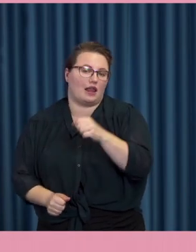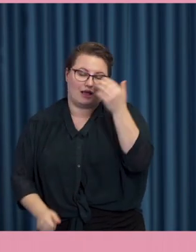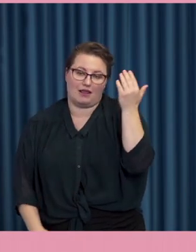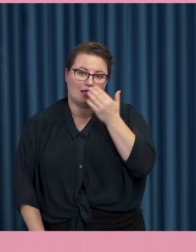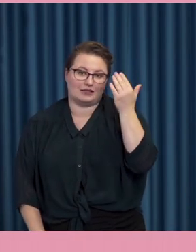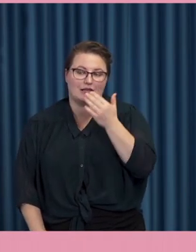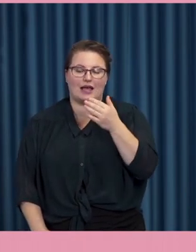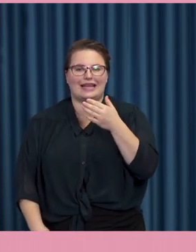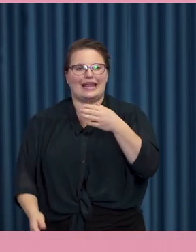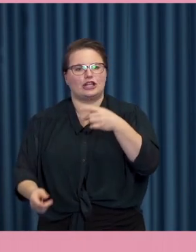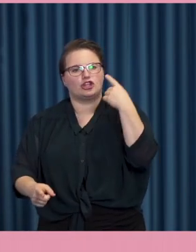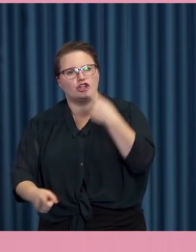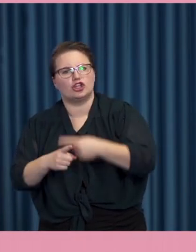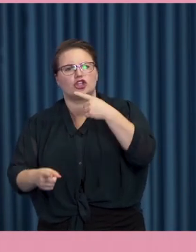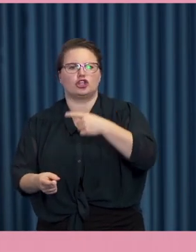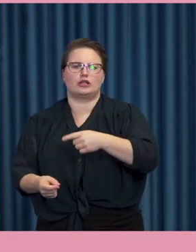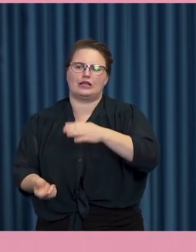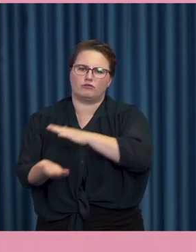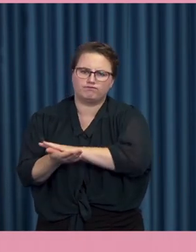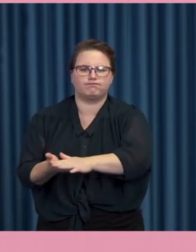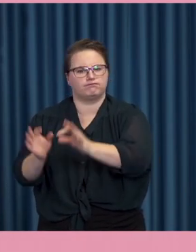pragmatisk. Jag tycker att den är jättebra.